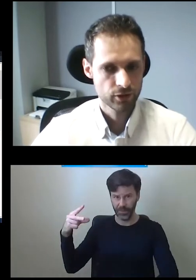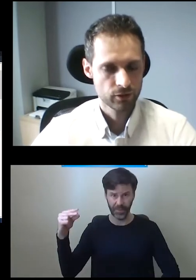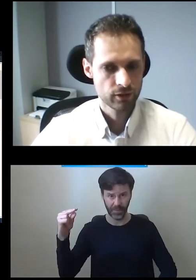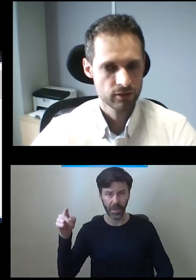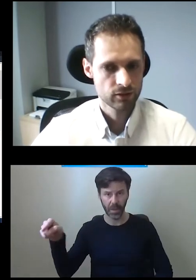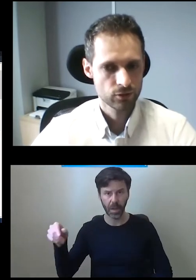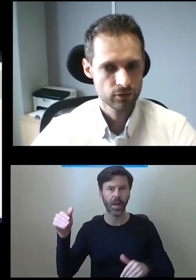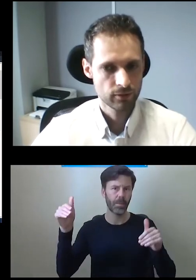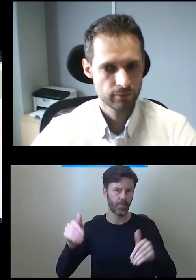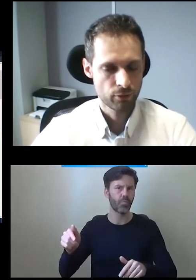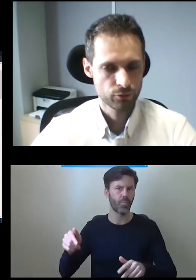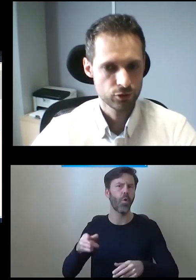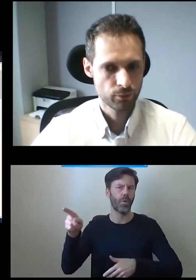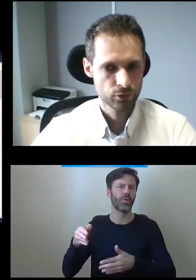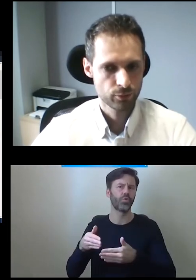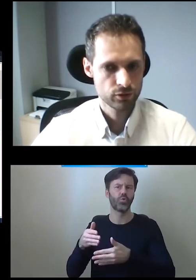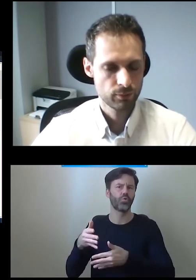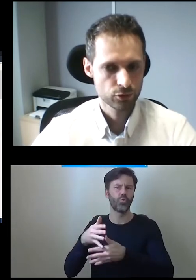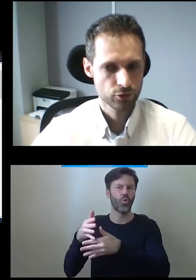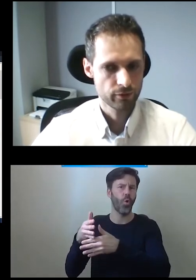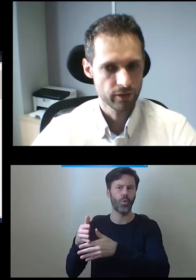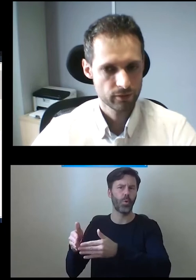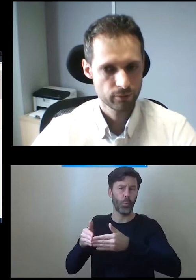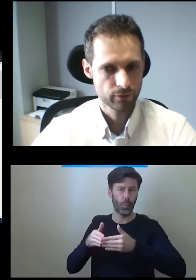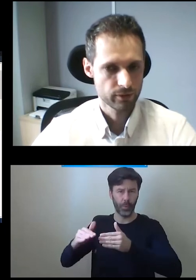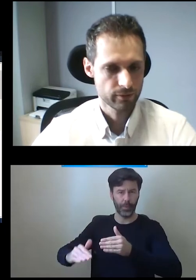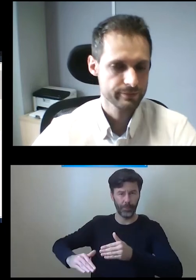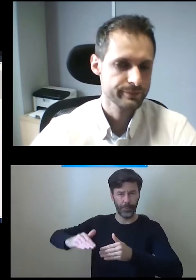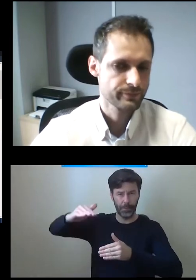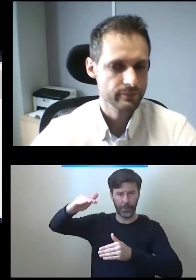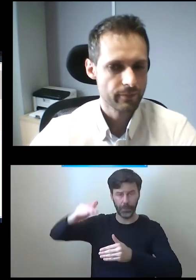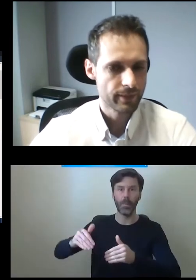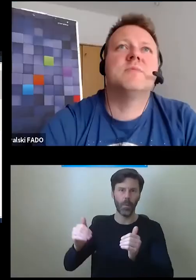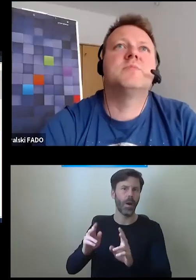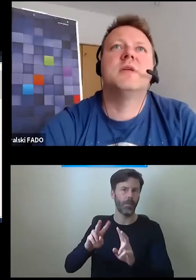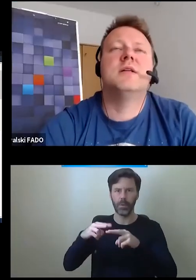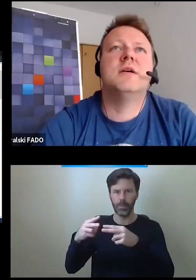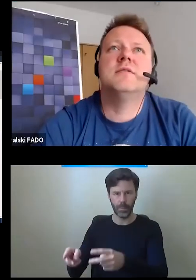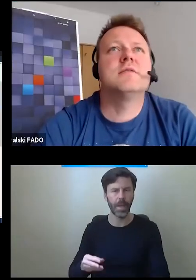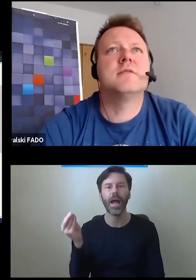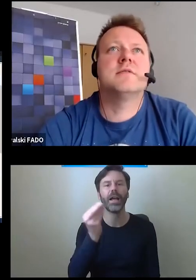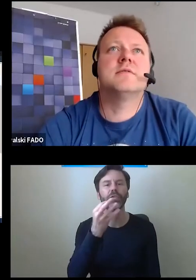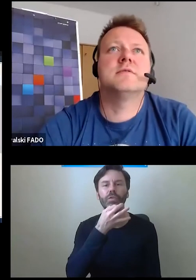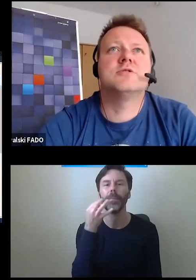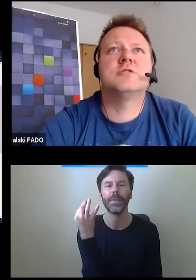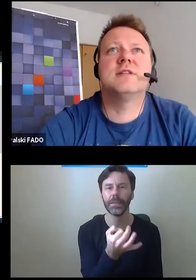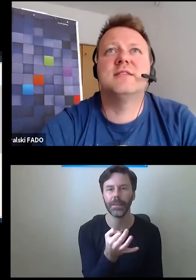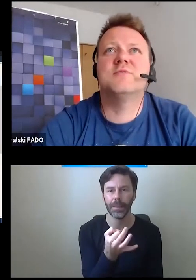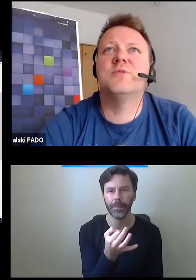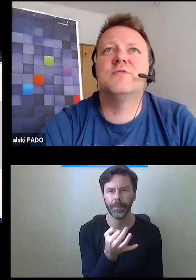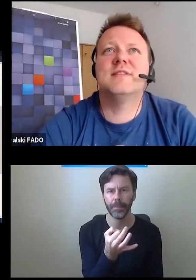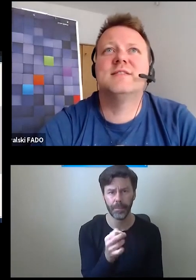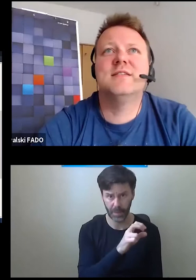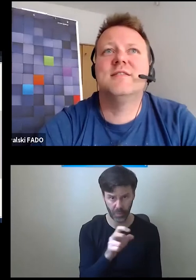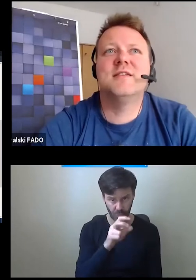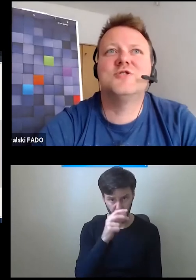może te schody powrócić do pozycji początkowej z powrotem. I jeszcze mamy pytanie, czy znane